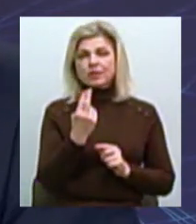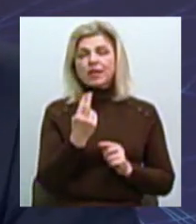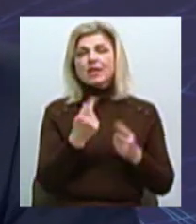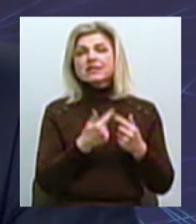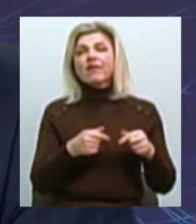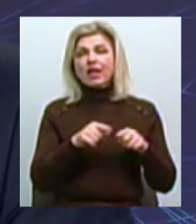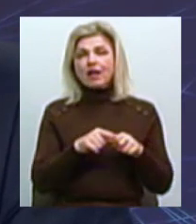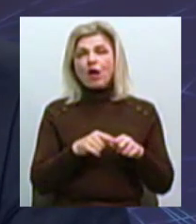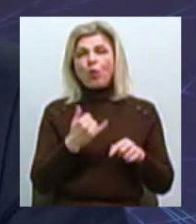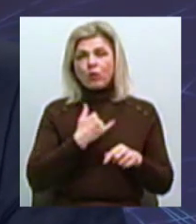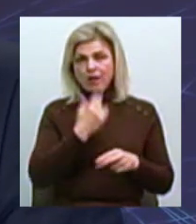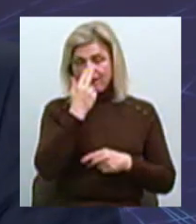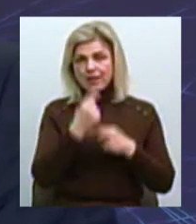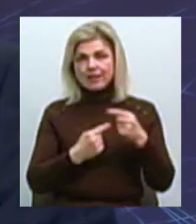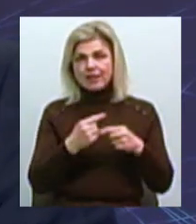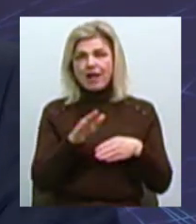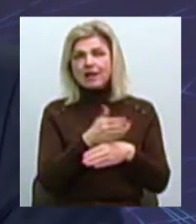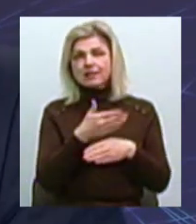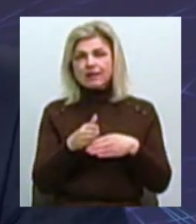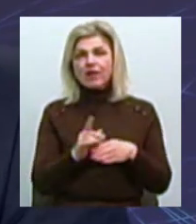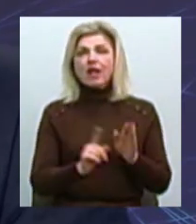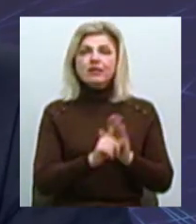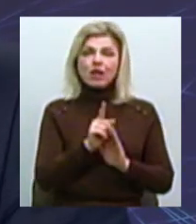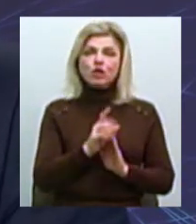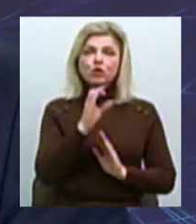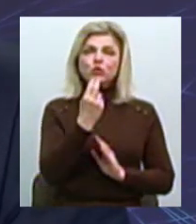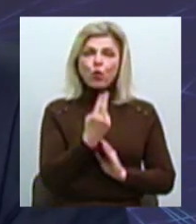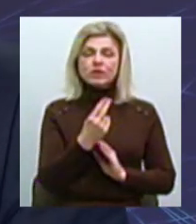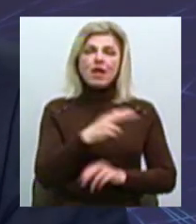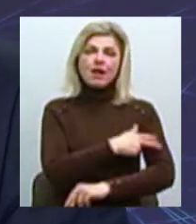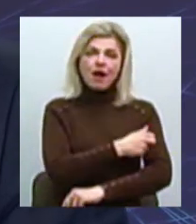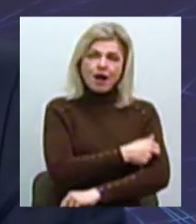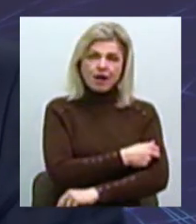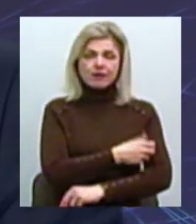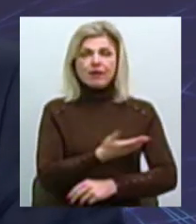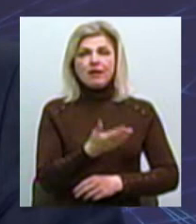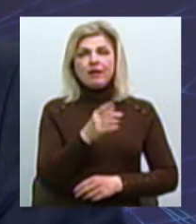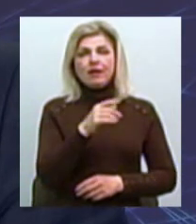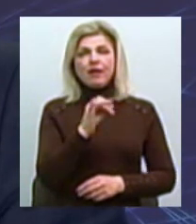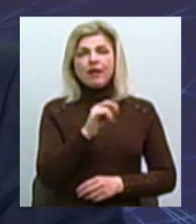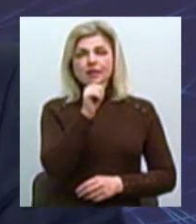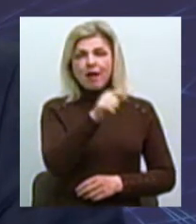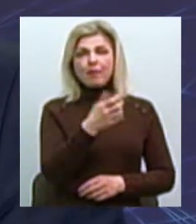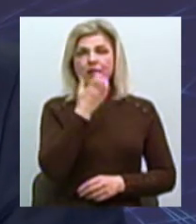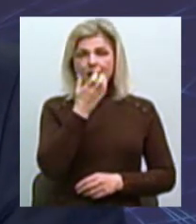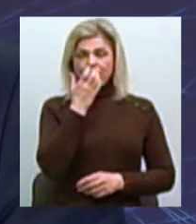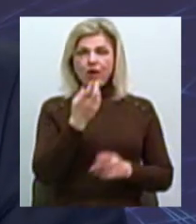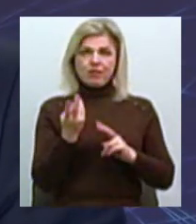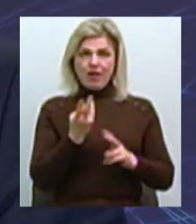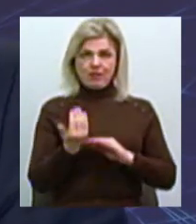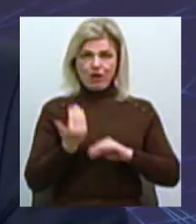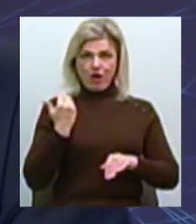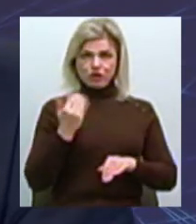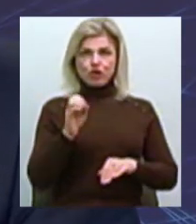традиційно розділяється старт опалювального сезону у соціальній сфері Це лікарні, ми розуміємо, що там теплонесій потрібен дещо раніше,